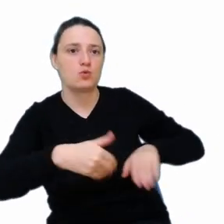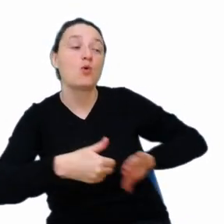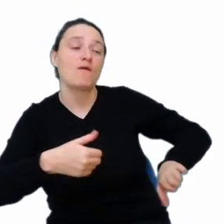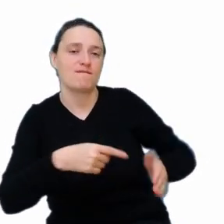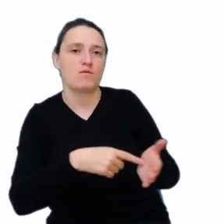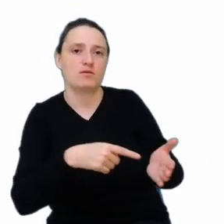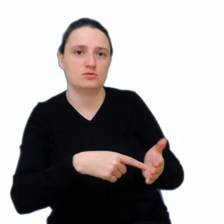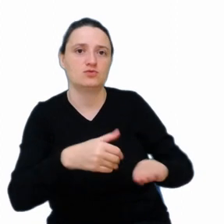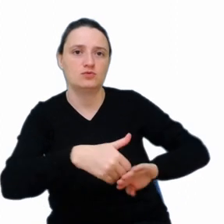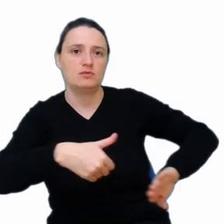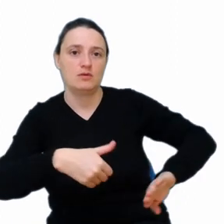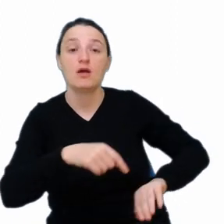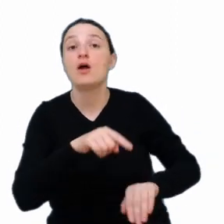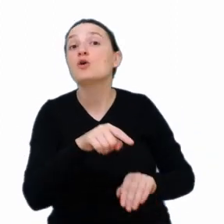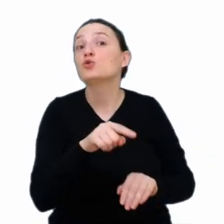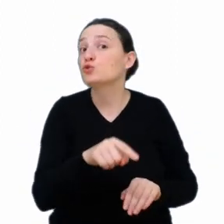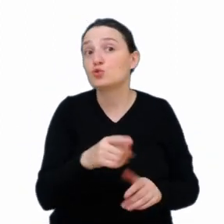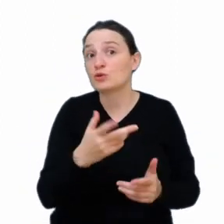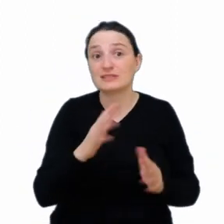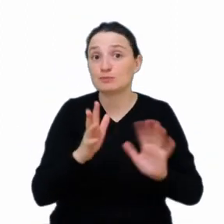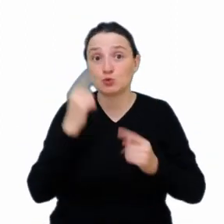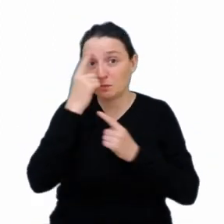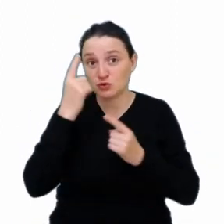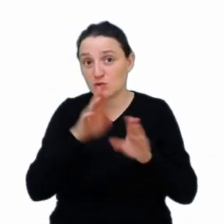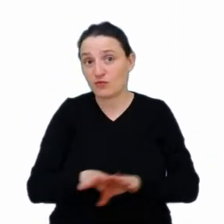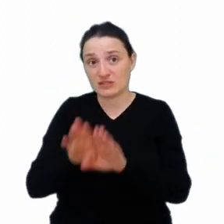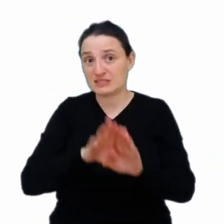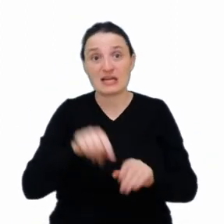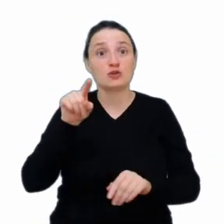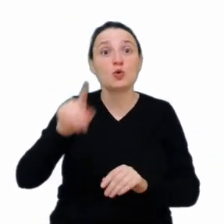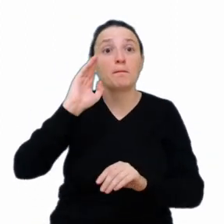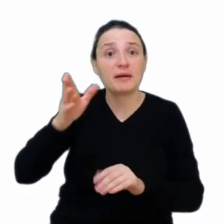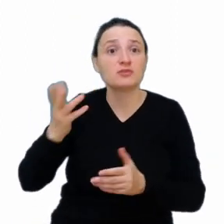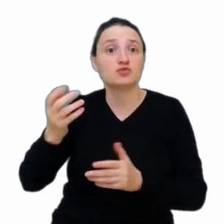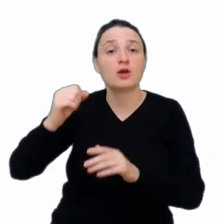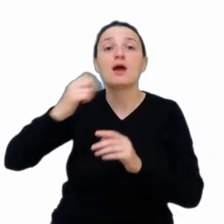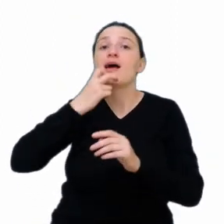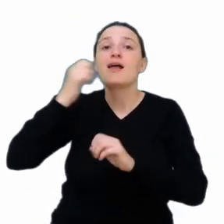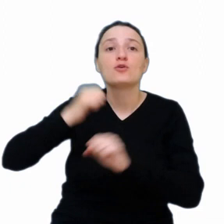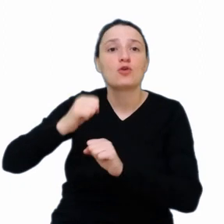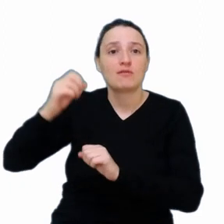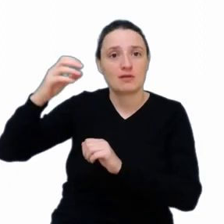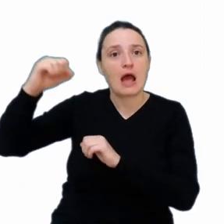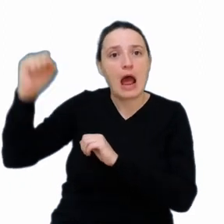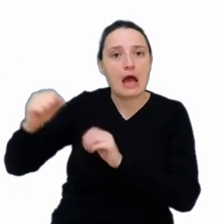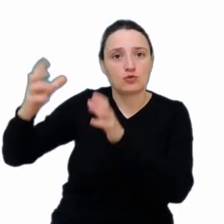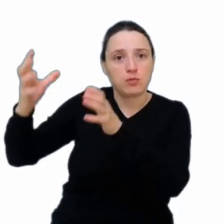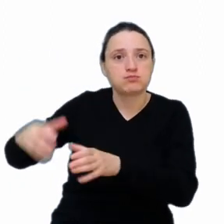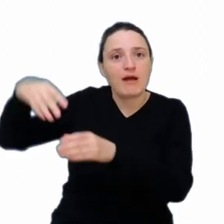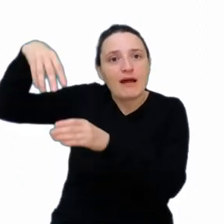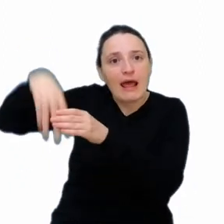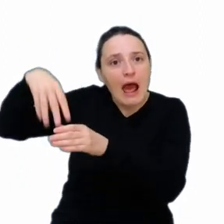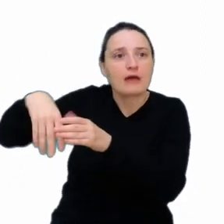I ta filozofia jest uniwersalna. Nieważne, czy to jest reaktor jądrowy, czy to jest mały robocik, czy to jest łódka, czy to jest żaglówka,